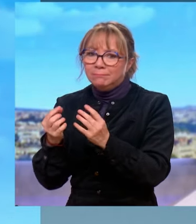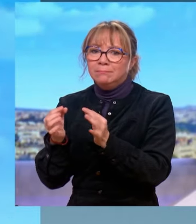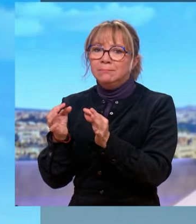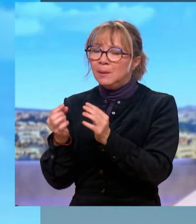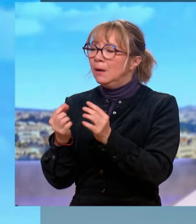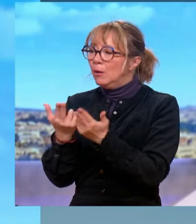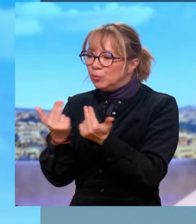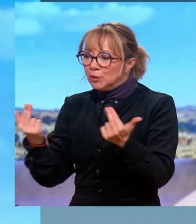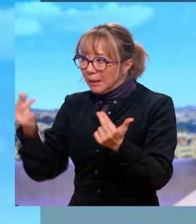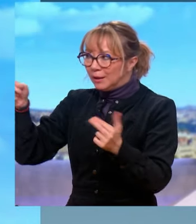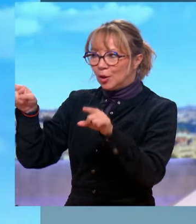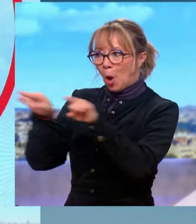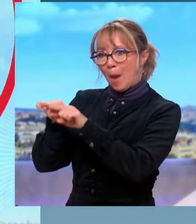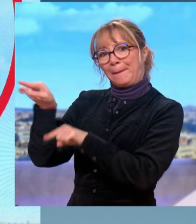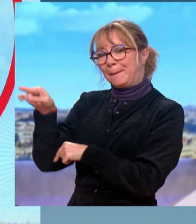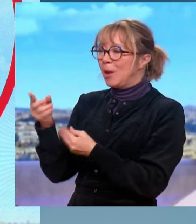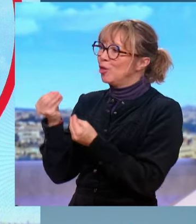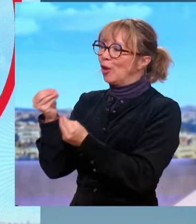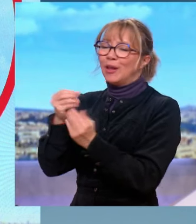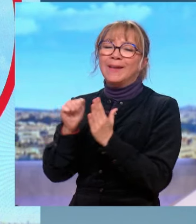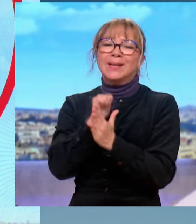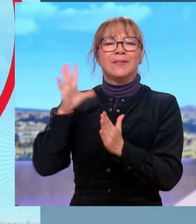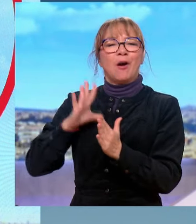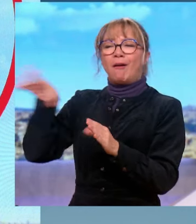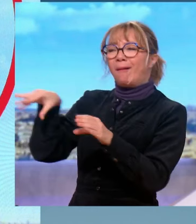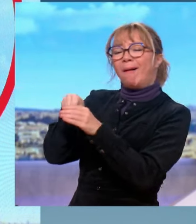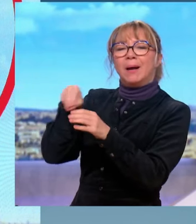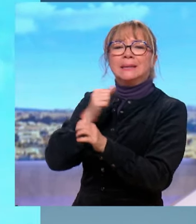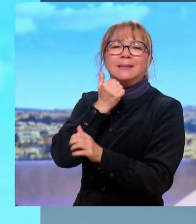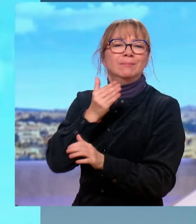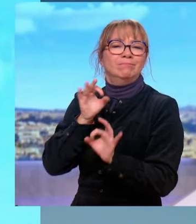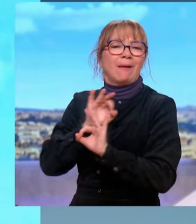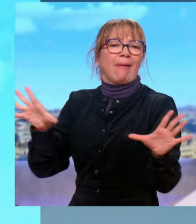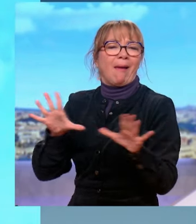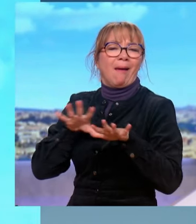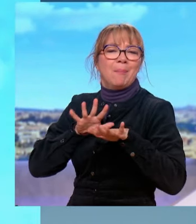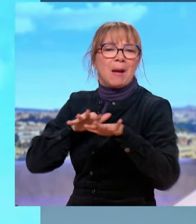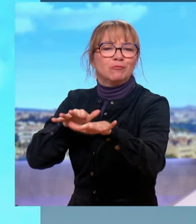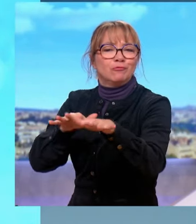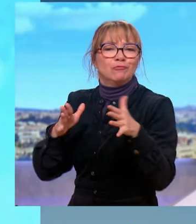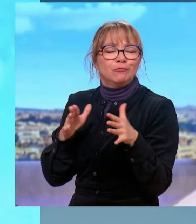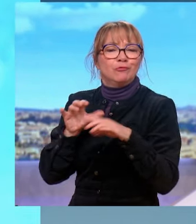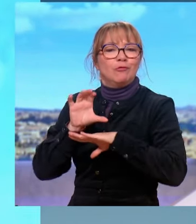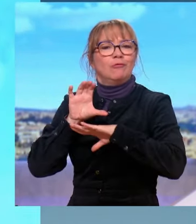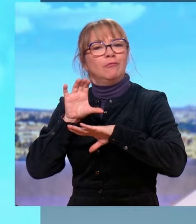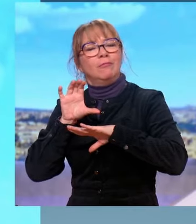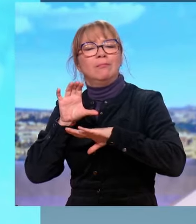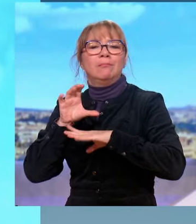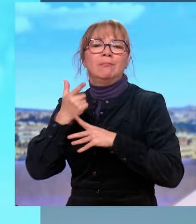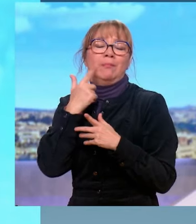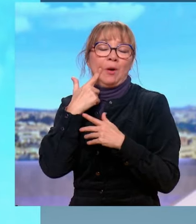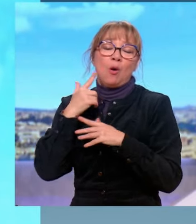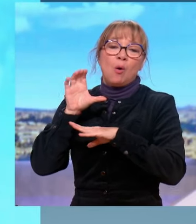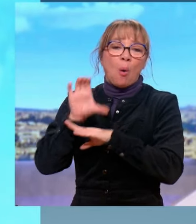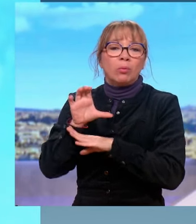compenser ou faire oublier son absence à la marche contre l'antisémitisme le mois dernier. Non, encore une fois, la remise de ce prix était